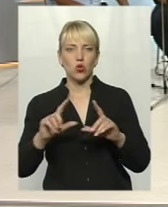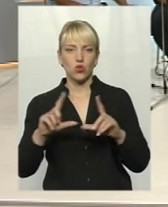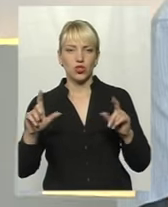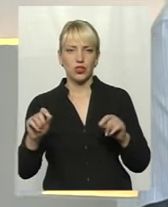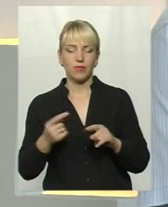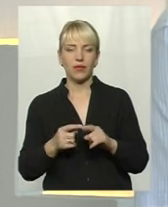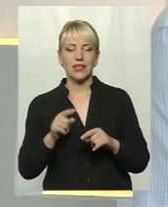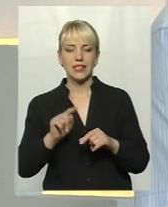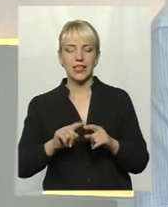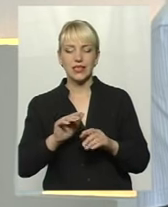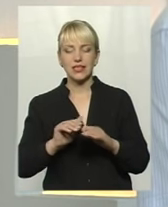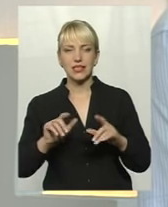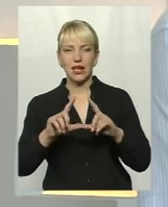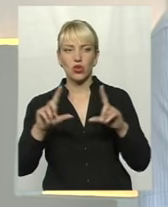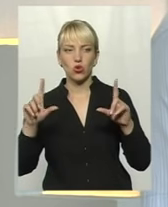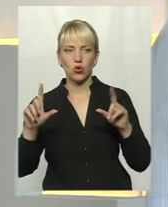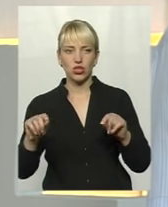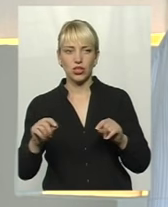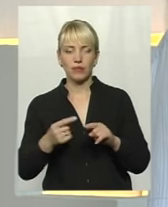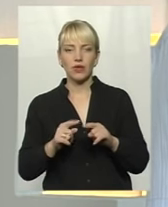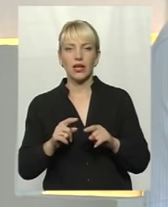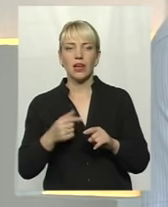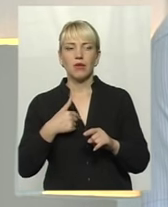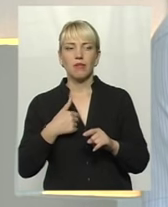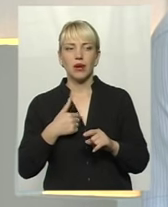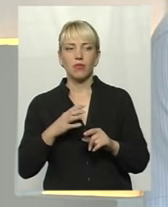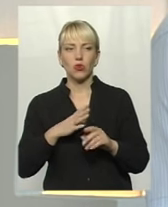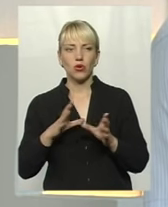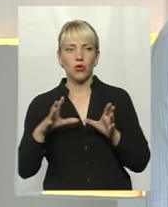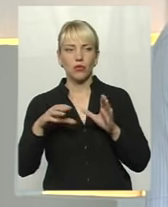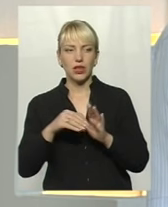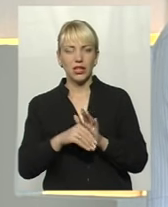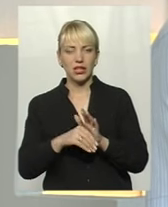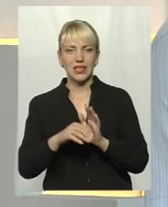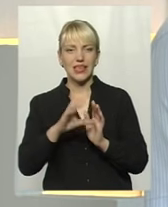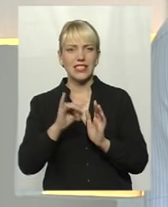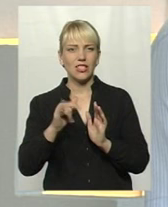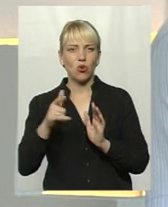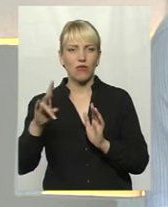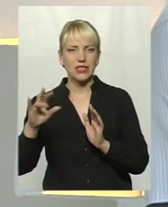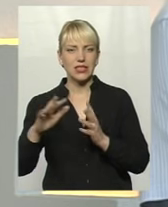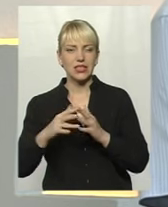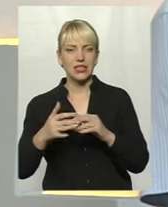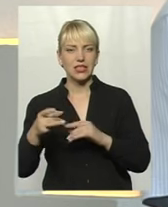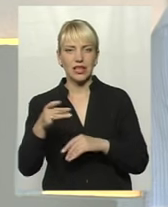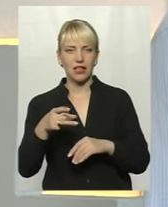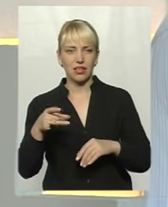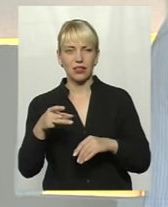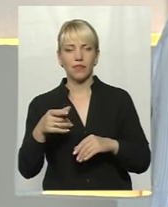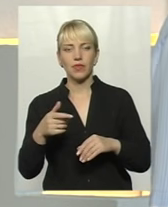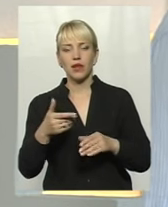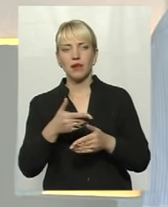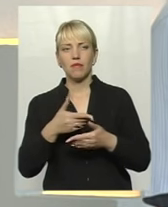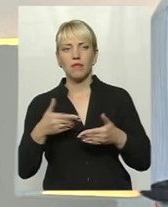'єднавшись з громадою Лісогриневецькою, так як ми об'єдналися з Лісогриневецькою сільською громадою, 14 сіл, ми не